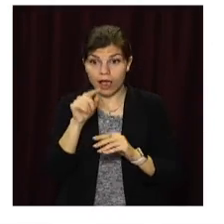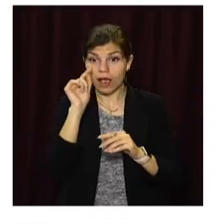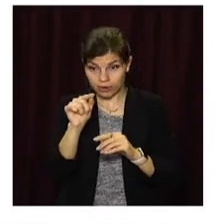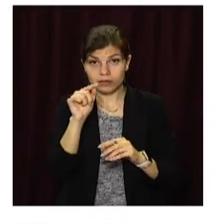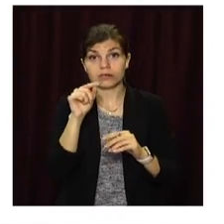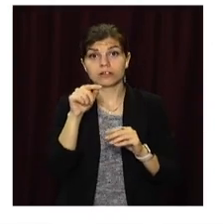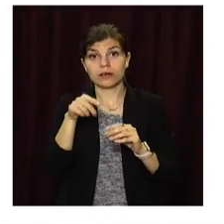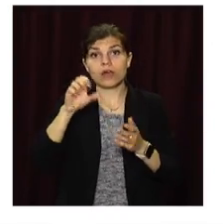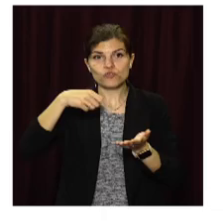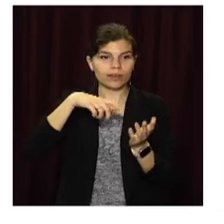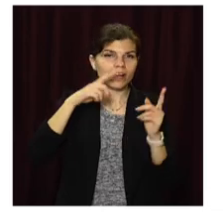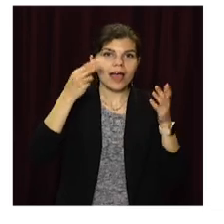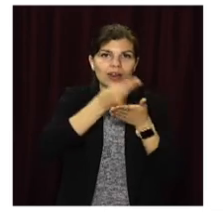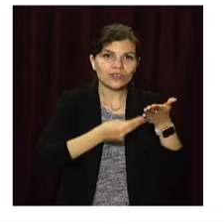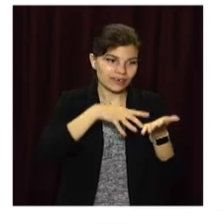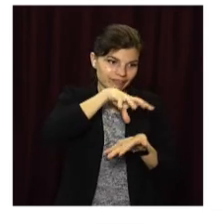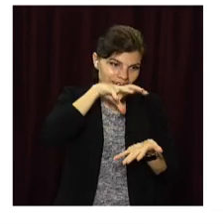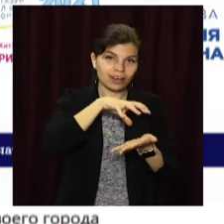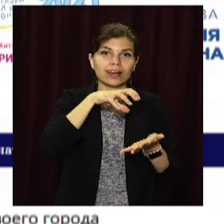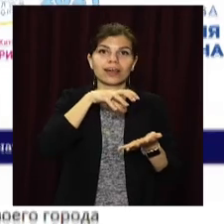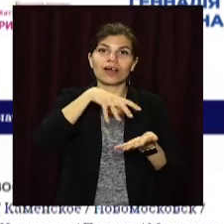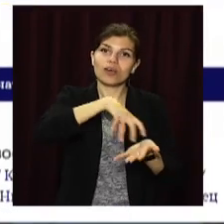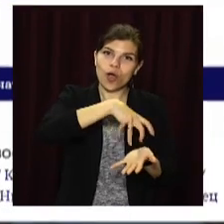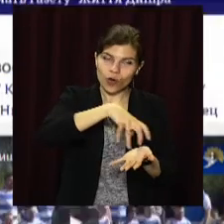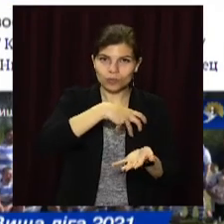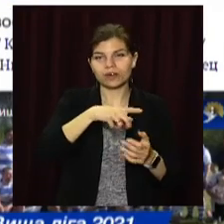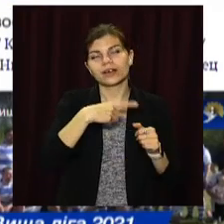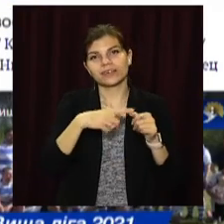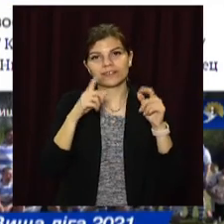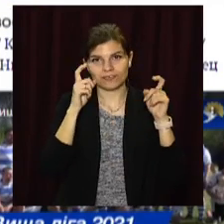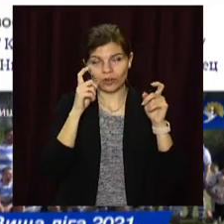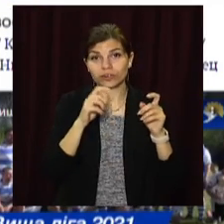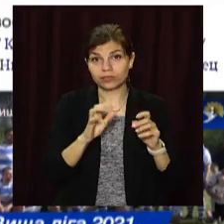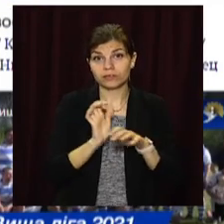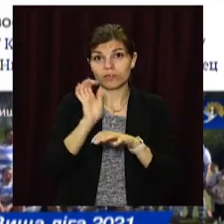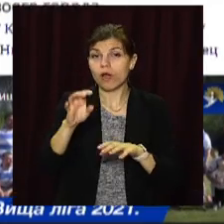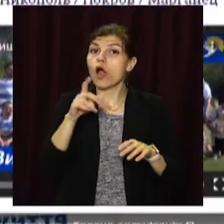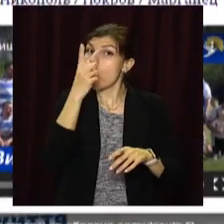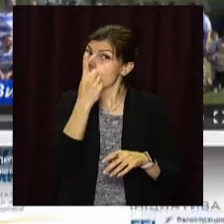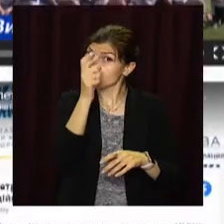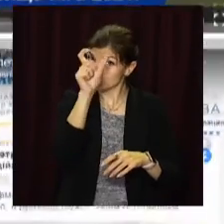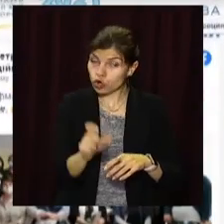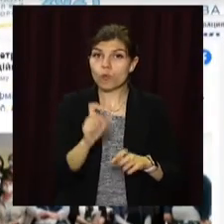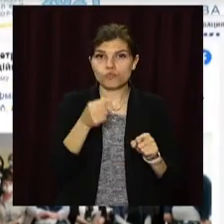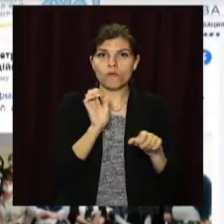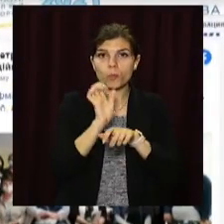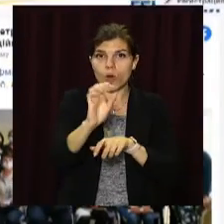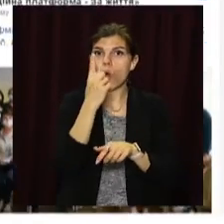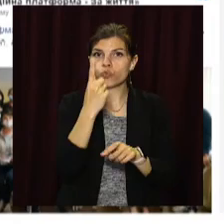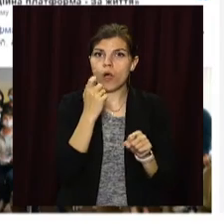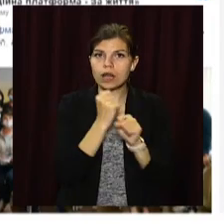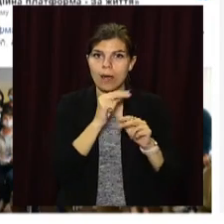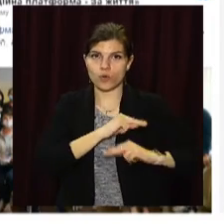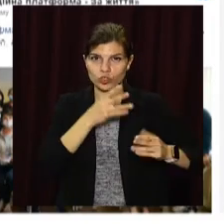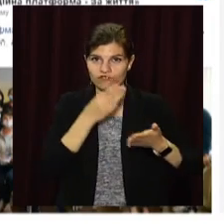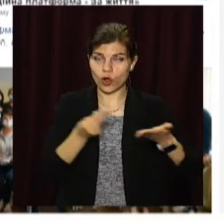треба або відсканувати, або сфотографувати. Кожен учасник може надіслати лише одну роботу. Зробити це можна до 21